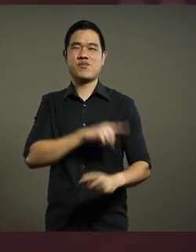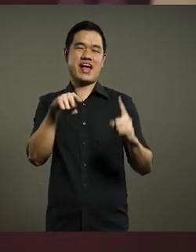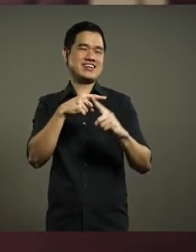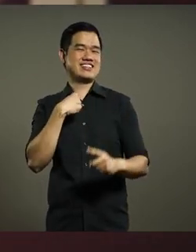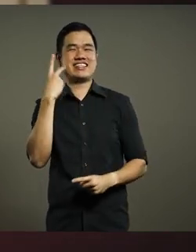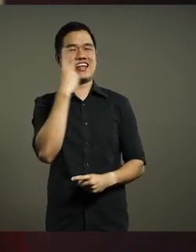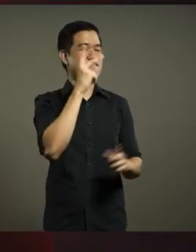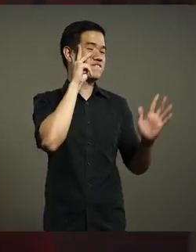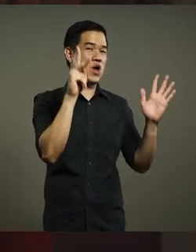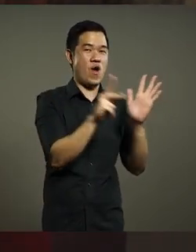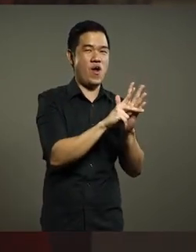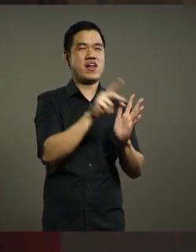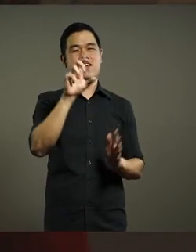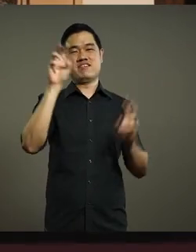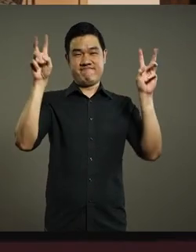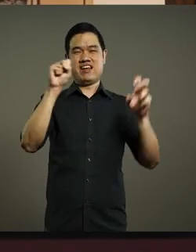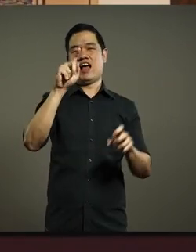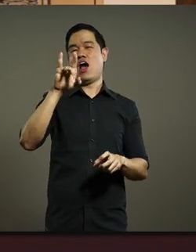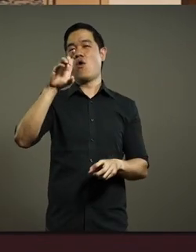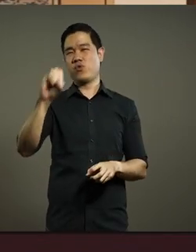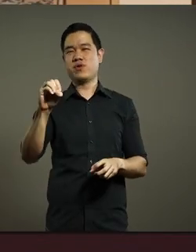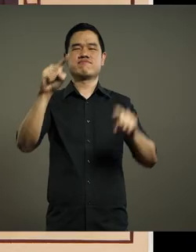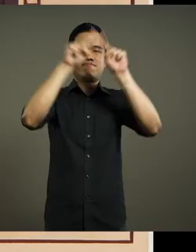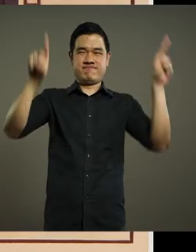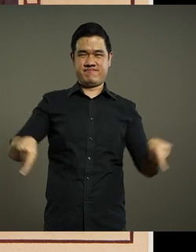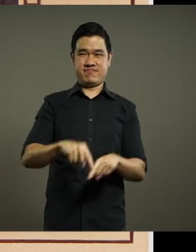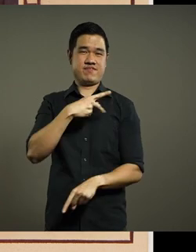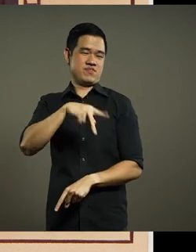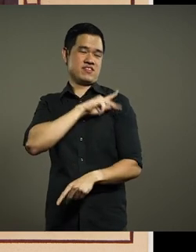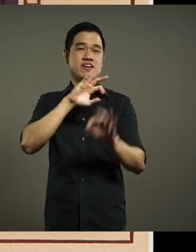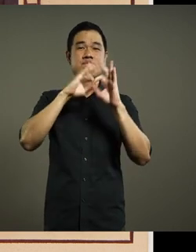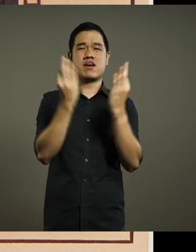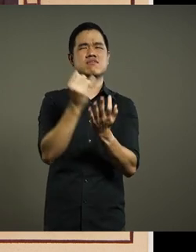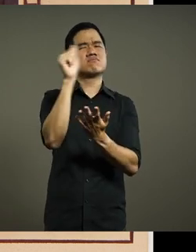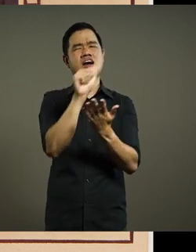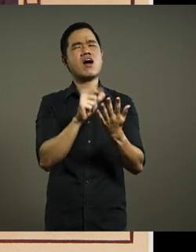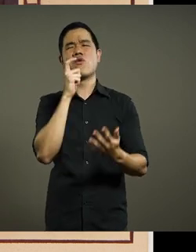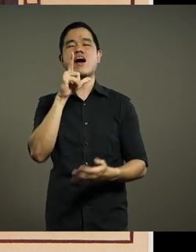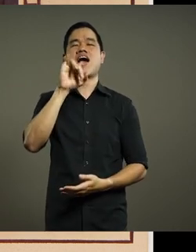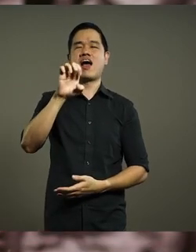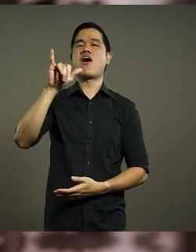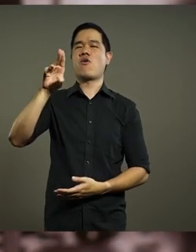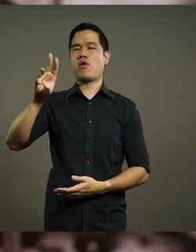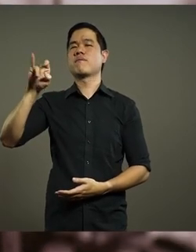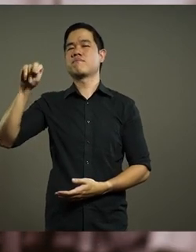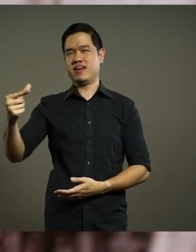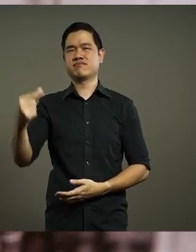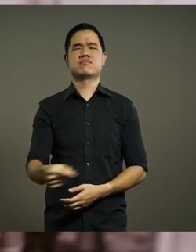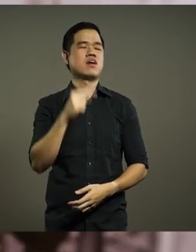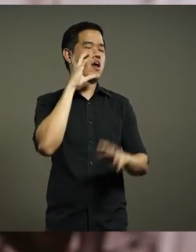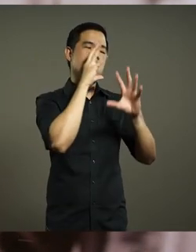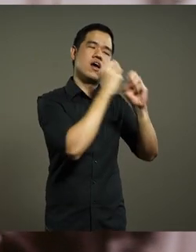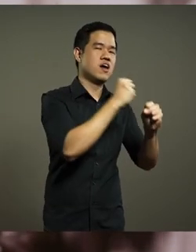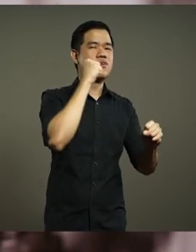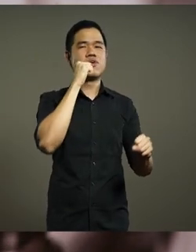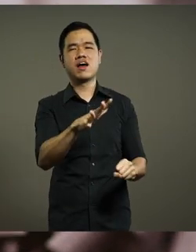Pertama kali melihat karya ini, studio Portrait of Peranakan Family oleh Li Yao Ming, mata saya langsung